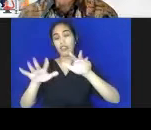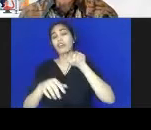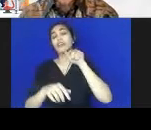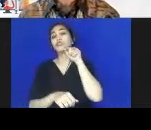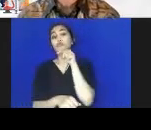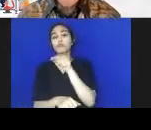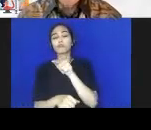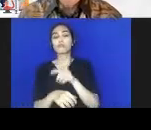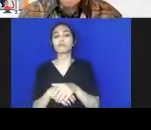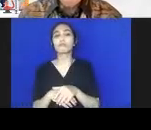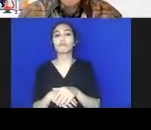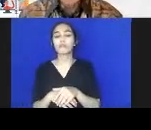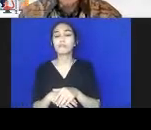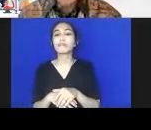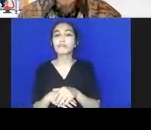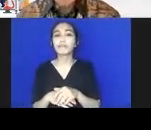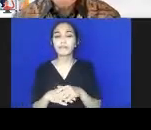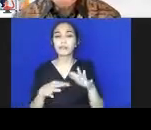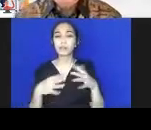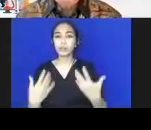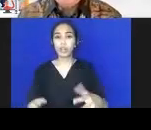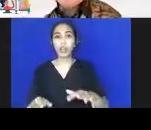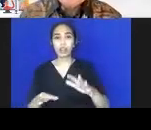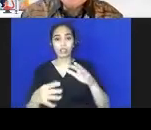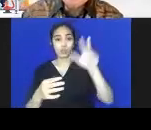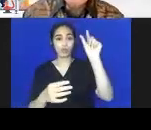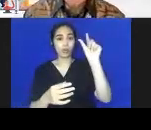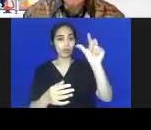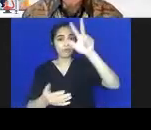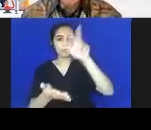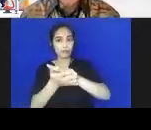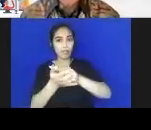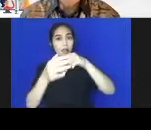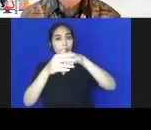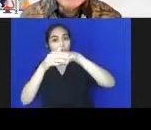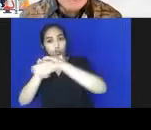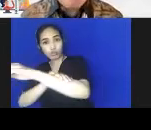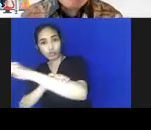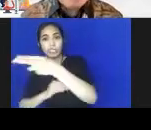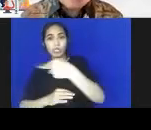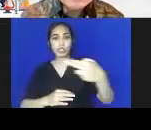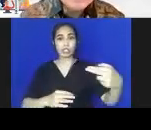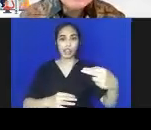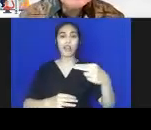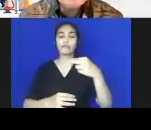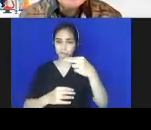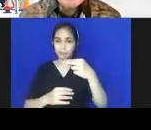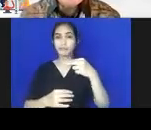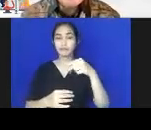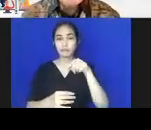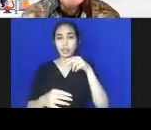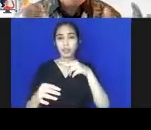kita waktu itu, dan kemudian diratifikasi ke dalam Kepres nomor 3697, apa yang kita